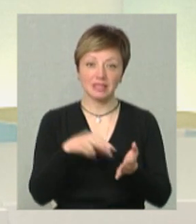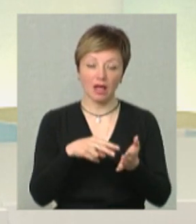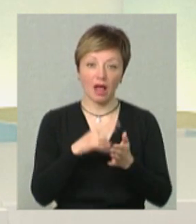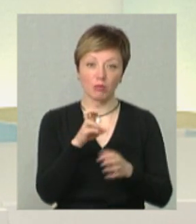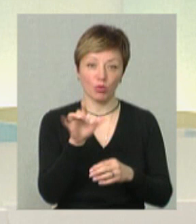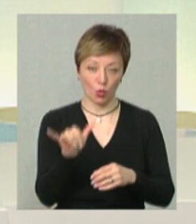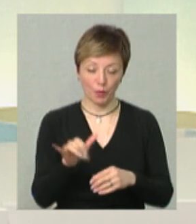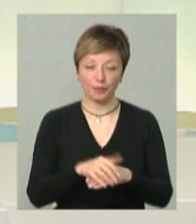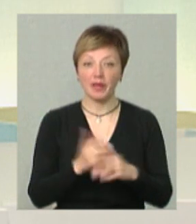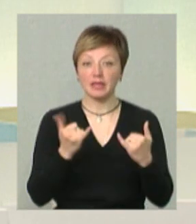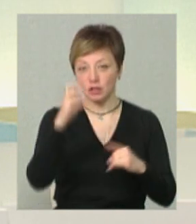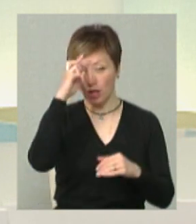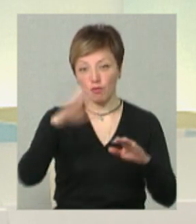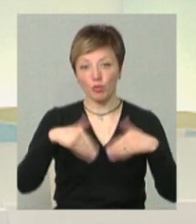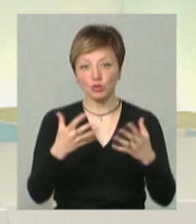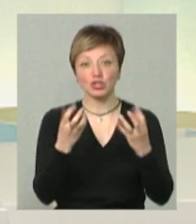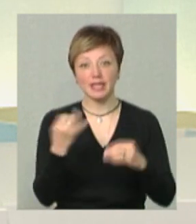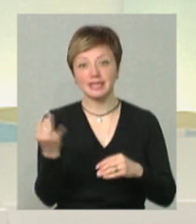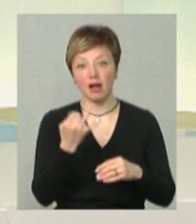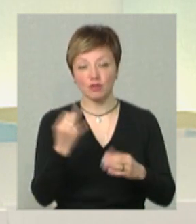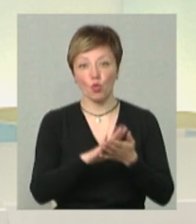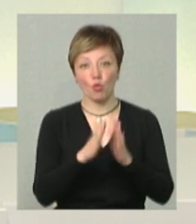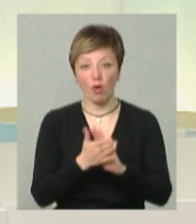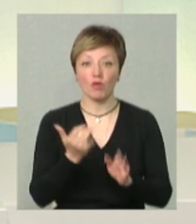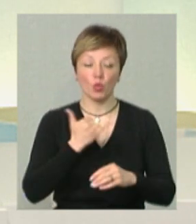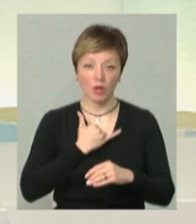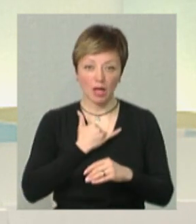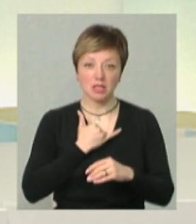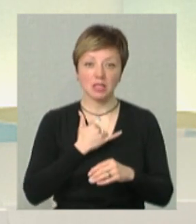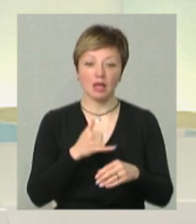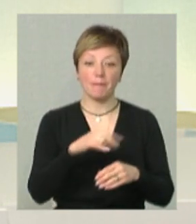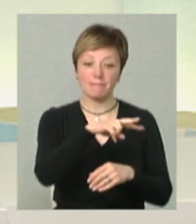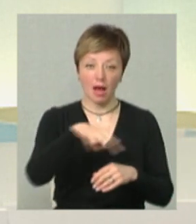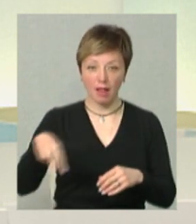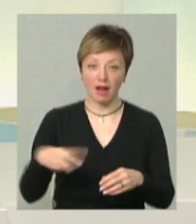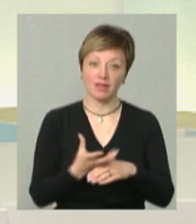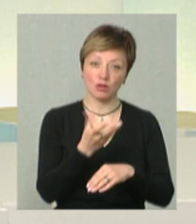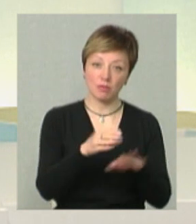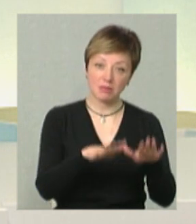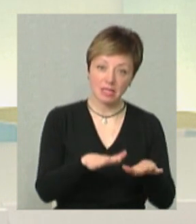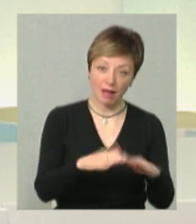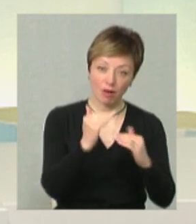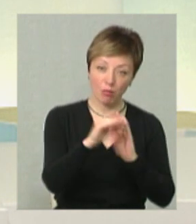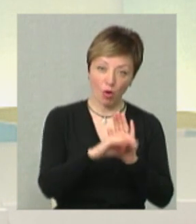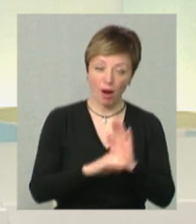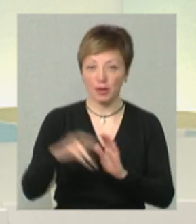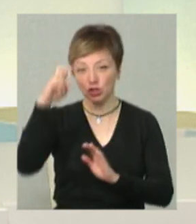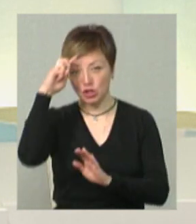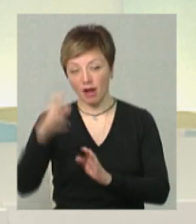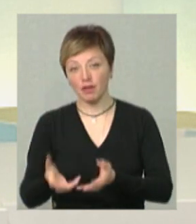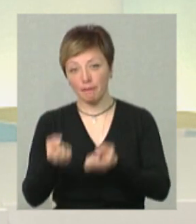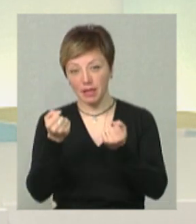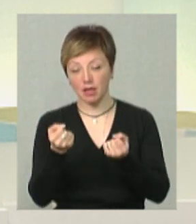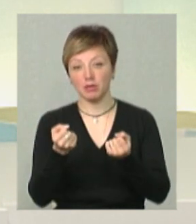НБУ. Зараз держава пропонує ще цікавіші умови, тому в нас паралельно іде і фінансування місцевих програм і державна